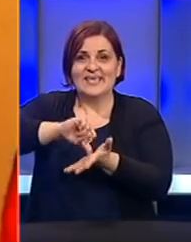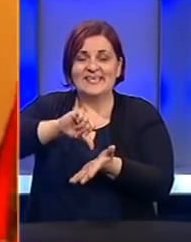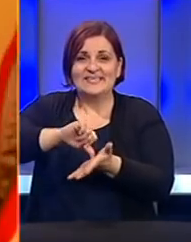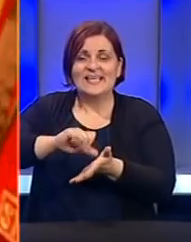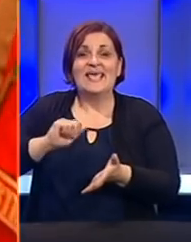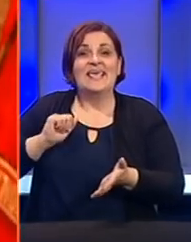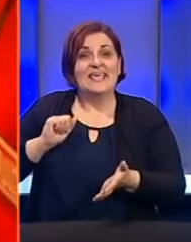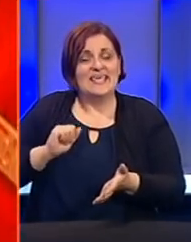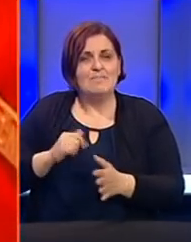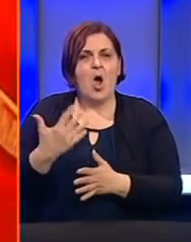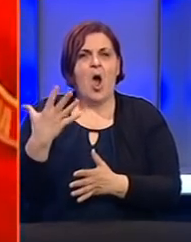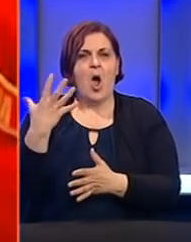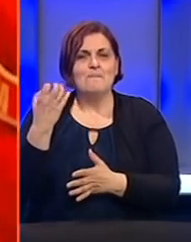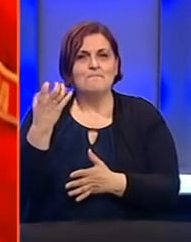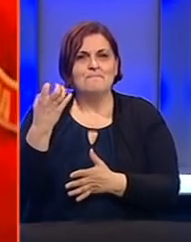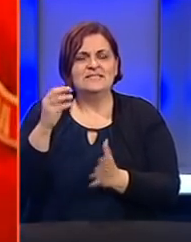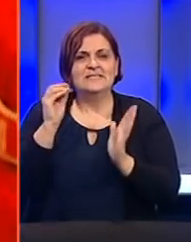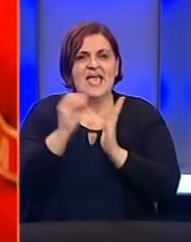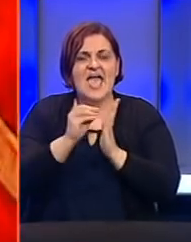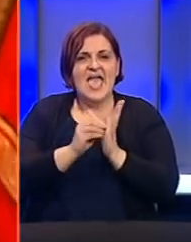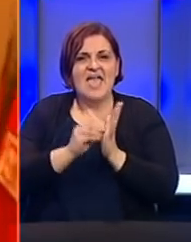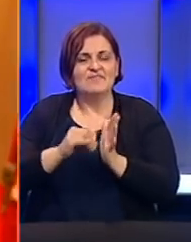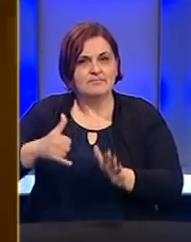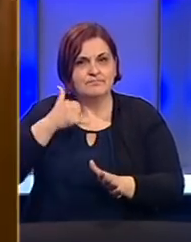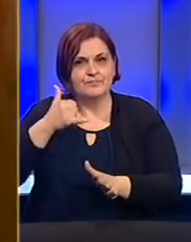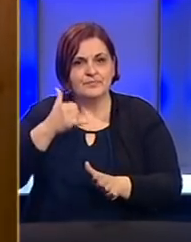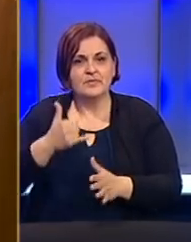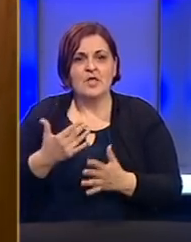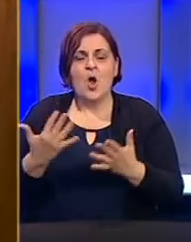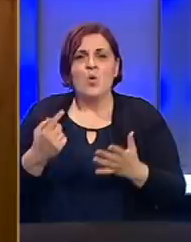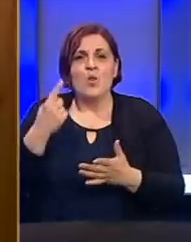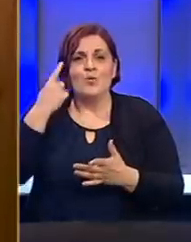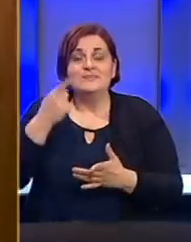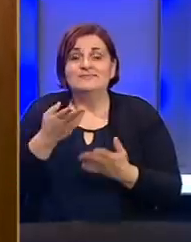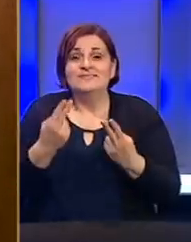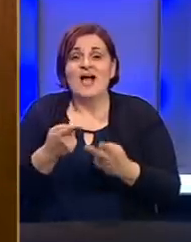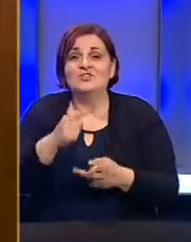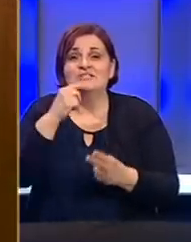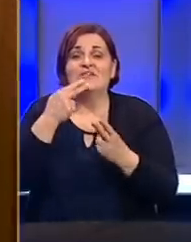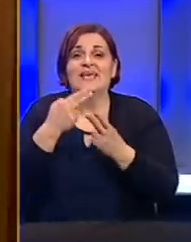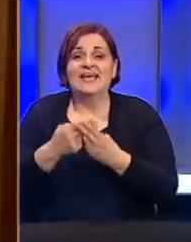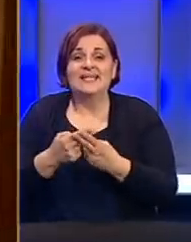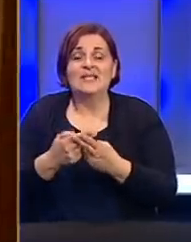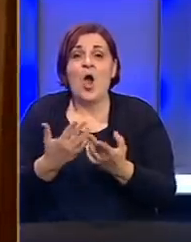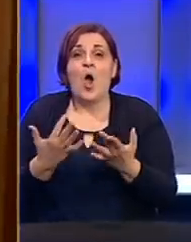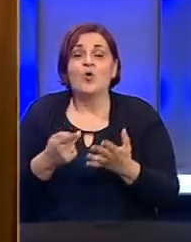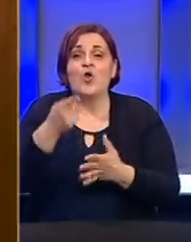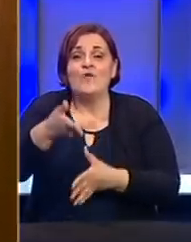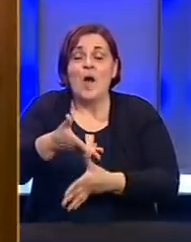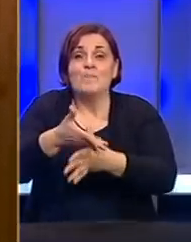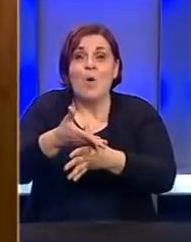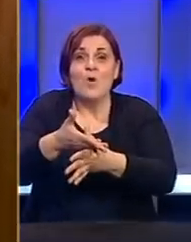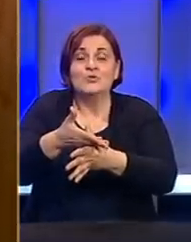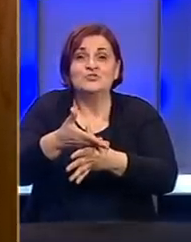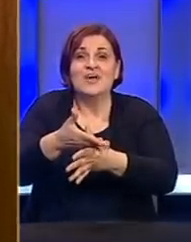imao je oko 500 evidentiranih poziva. Koliko znači za vas crveni križ koliko njihova pomoć